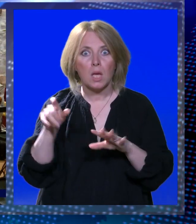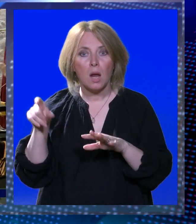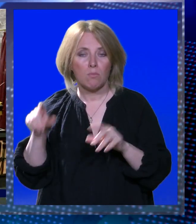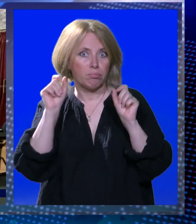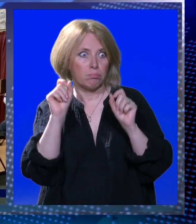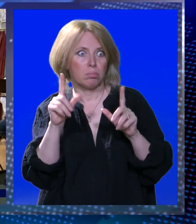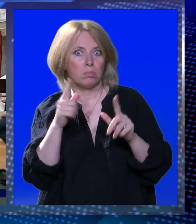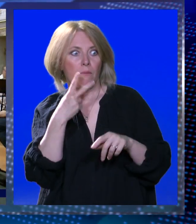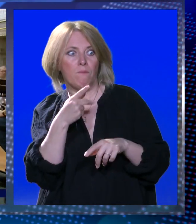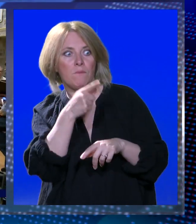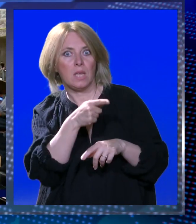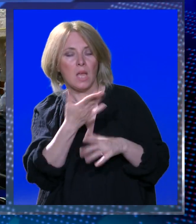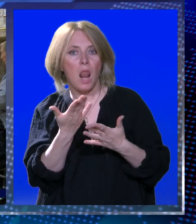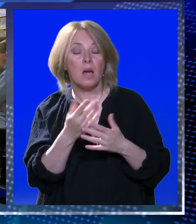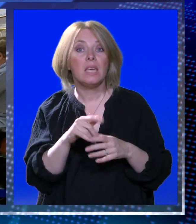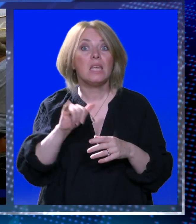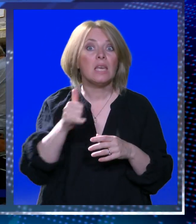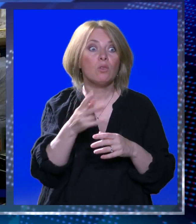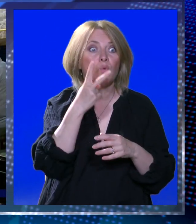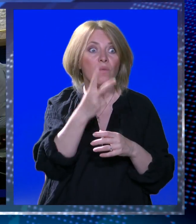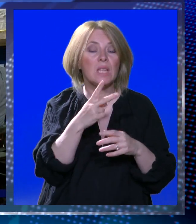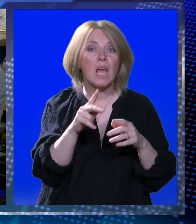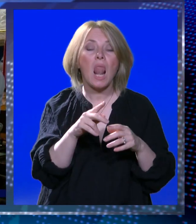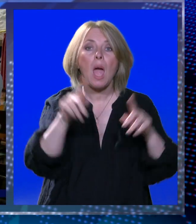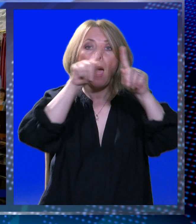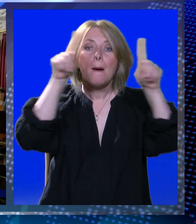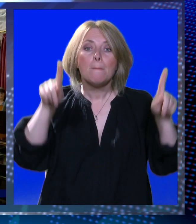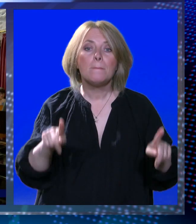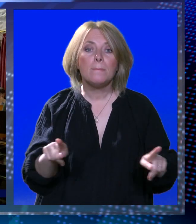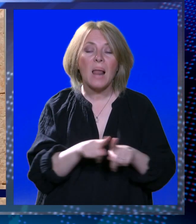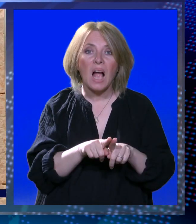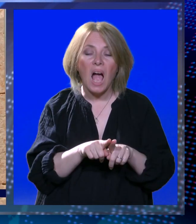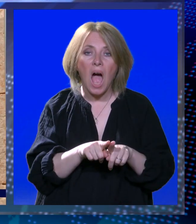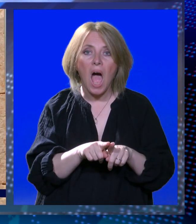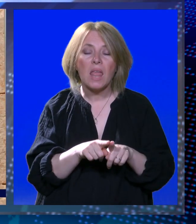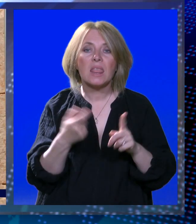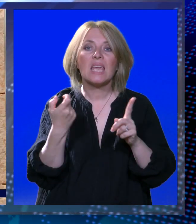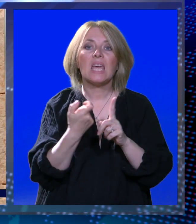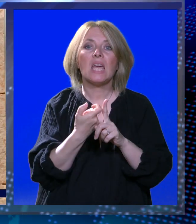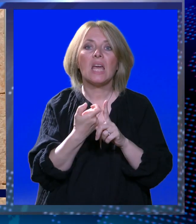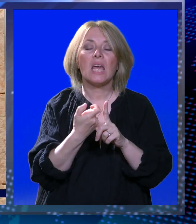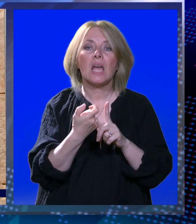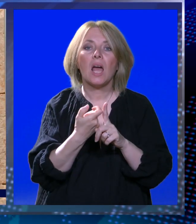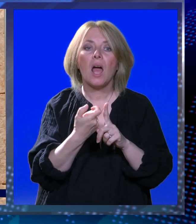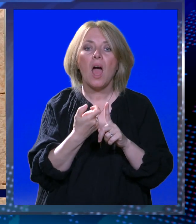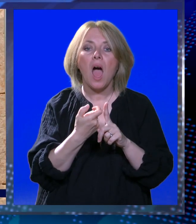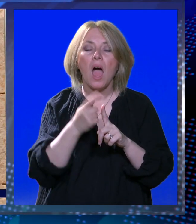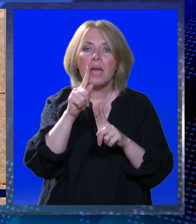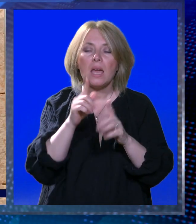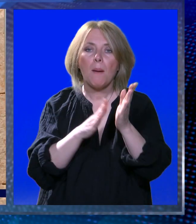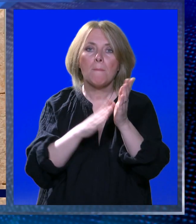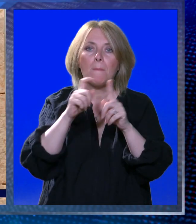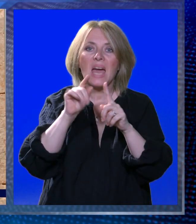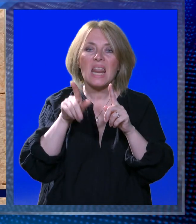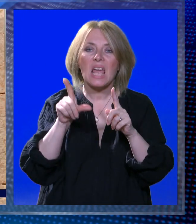Budući da se ispred Crkve Svetog Spasa plakatom najavljuju koncerti pod nazivom Imperial Chamber Orchestra v Dubrovnik. Ravnatelj